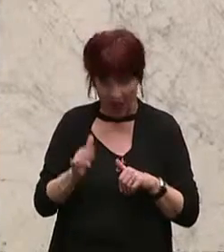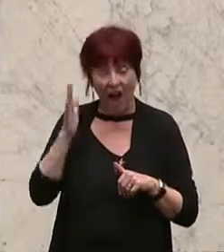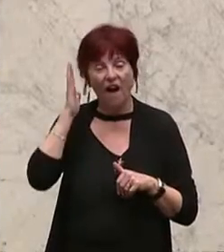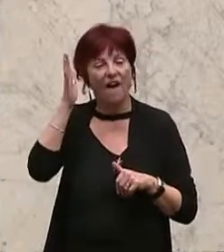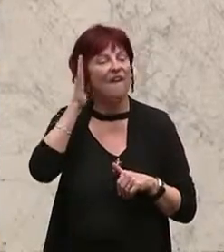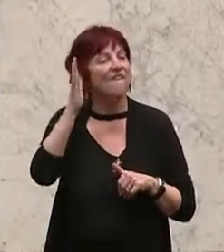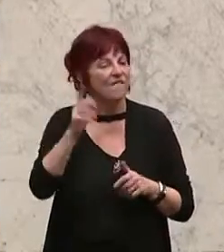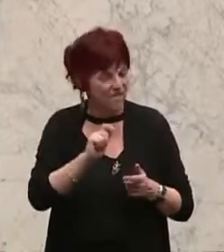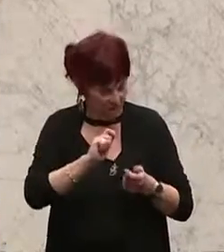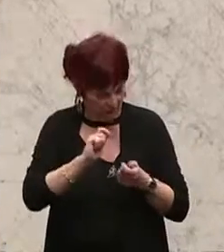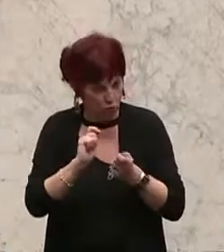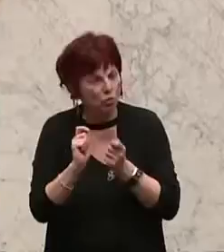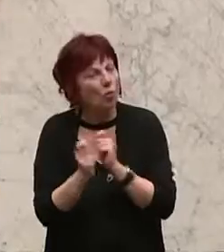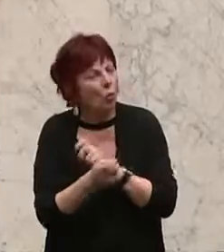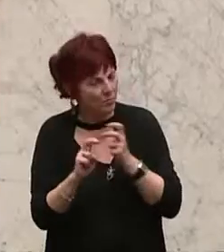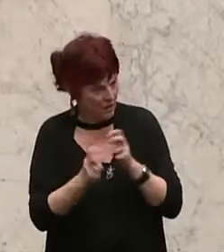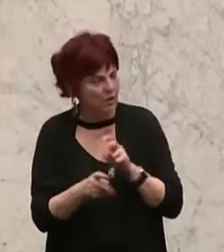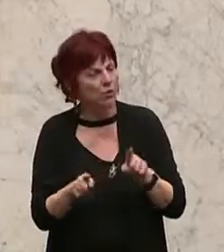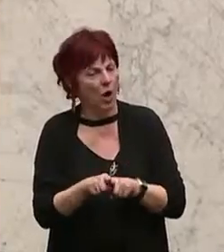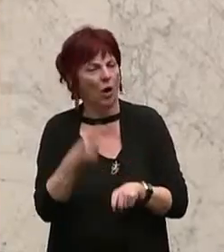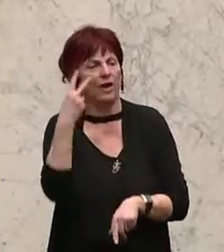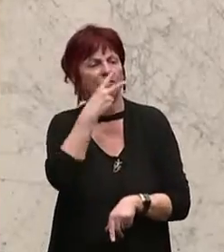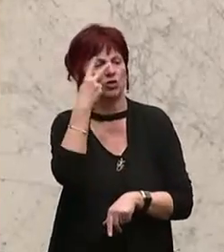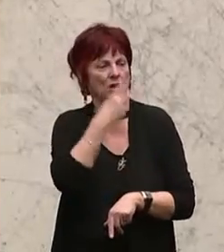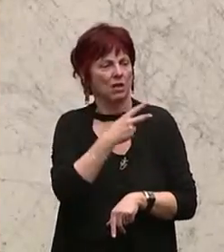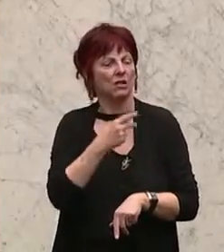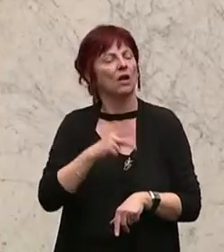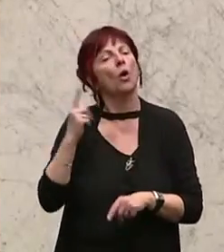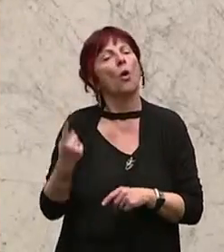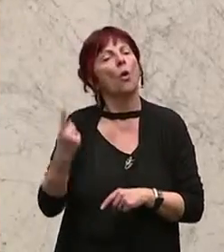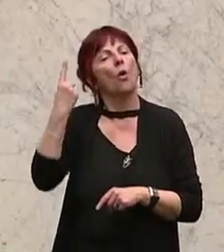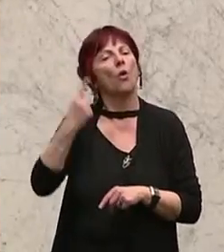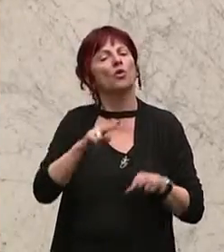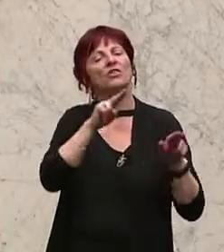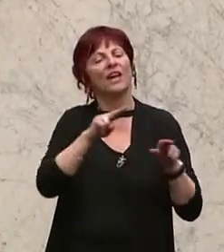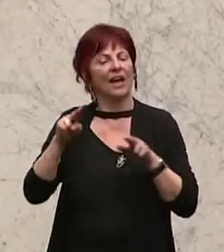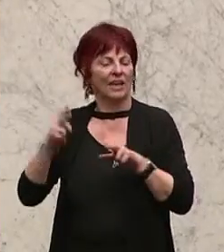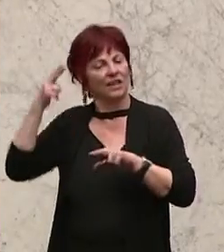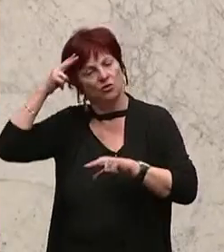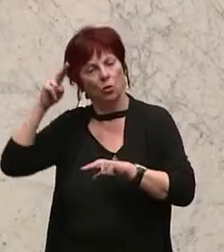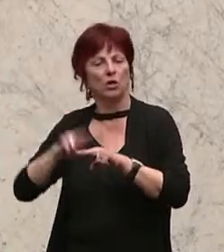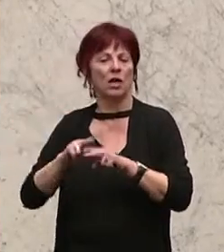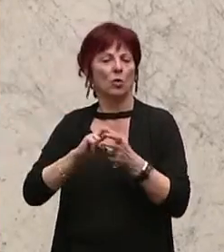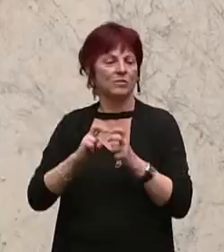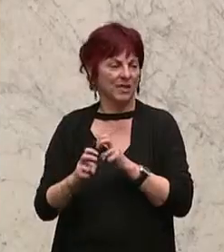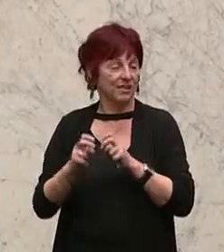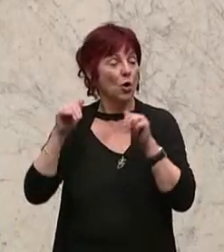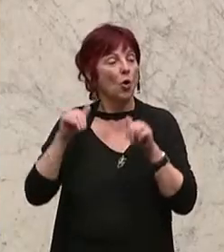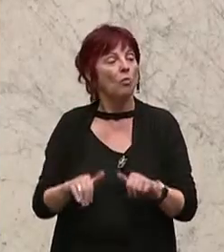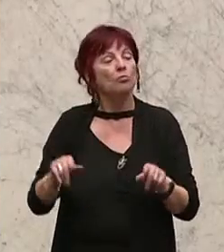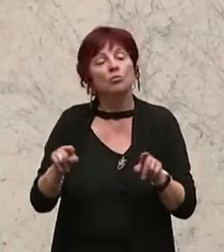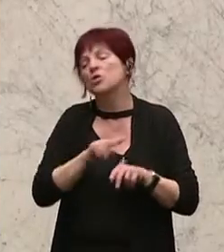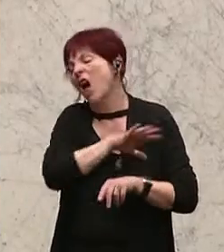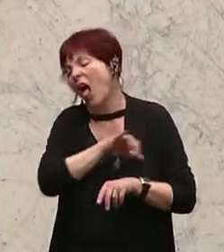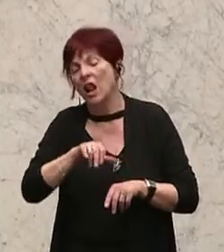eines höchstgerichtlichen Urteils ist, klar festlegt, dass wir eben auch im normalen Verwaltungsverfahren die Möglichkeit haben müssen, Verfahrenshilfe zu gewährleisten.